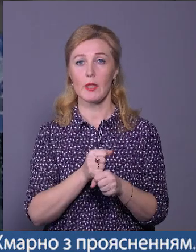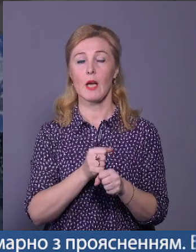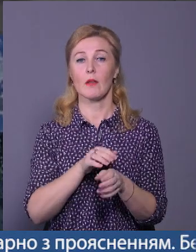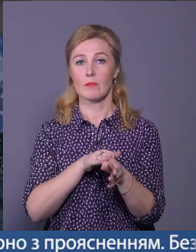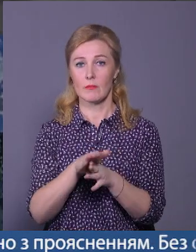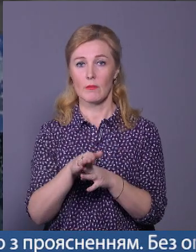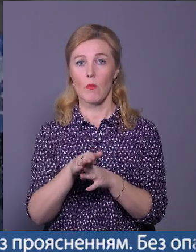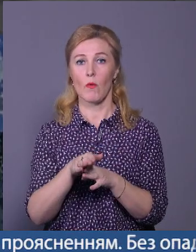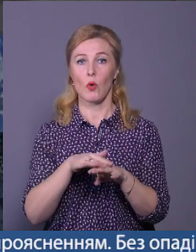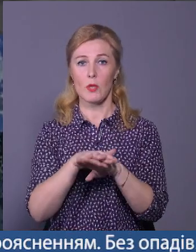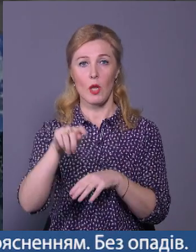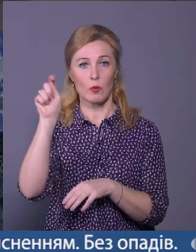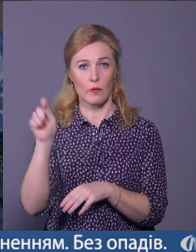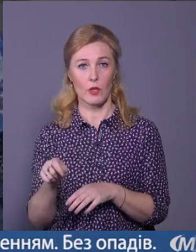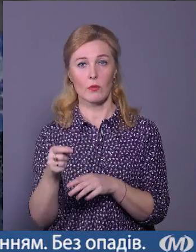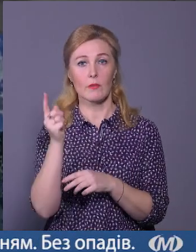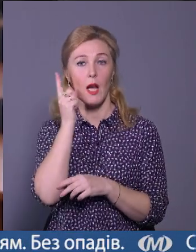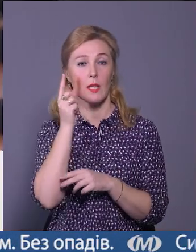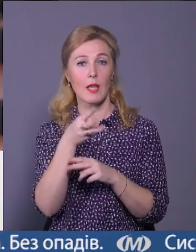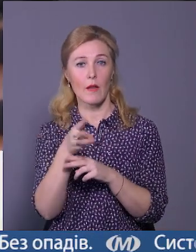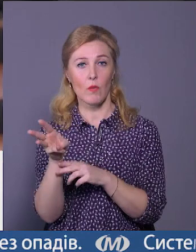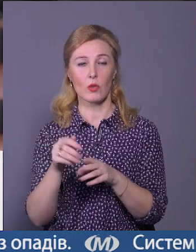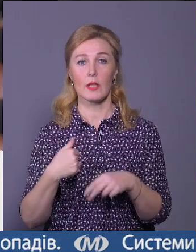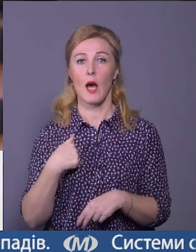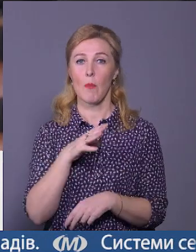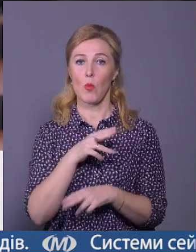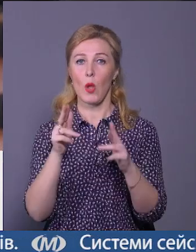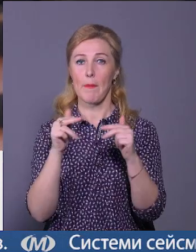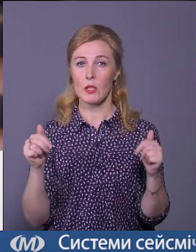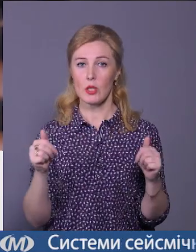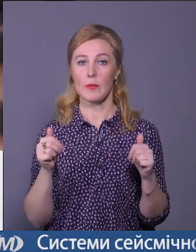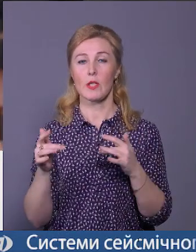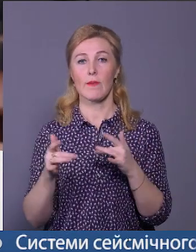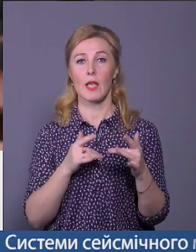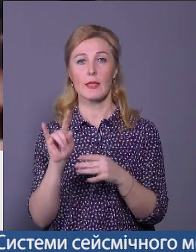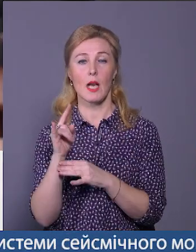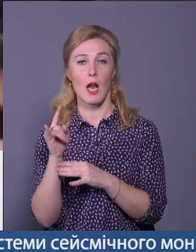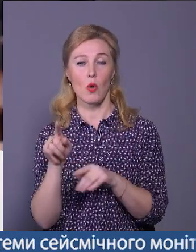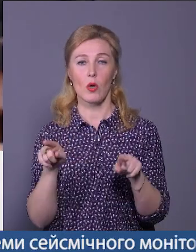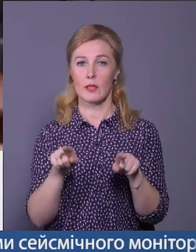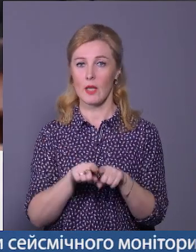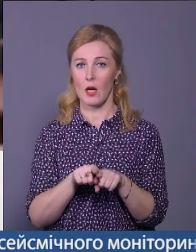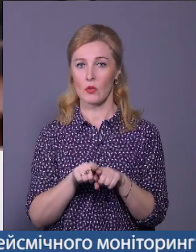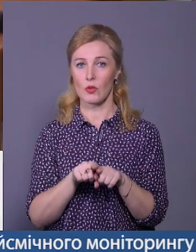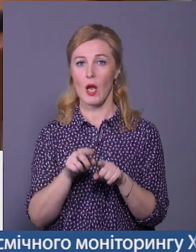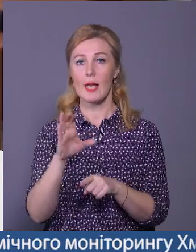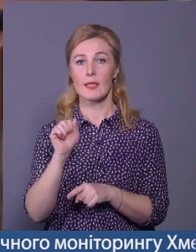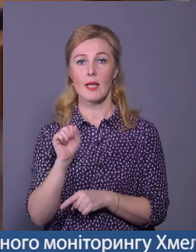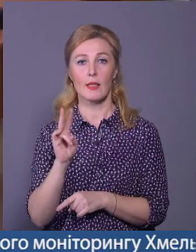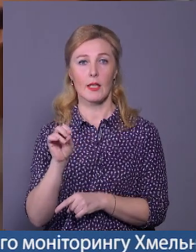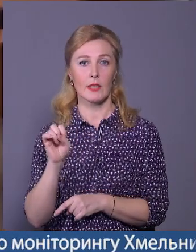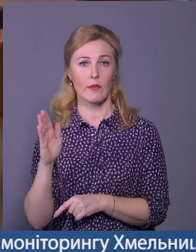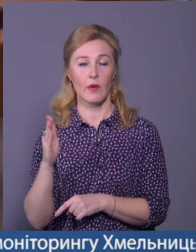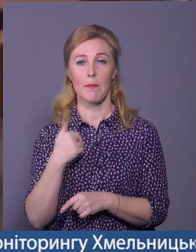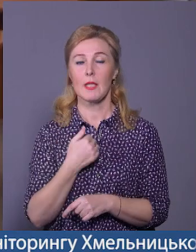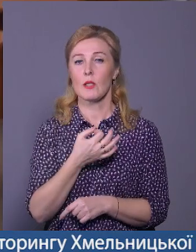повномасштабної війни на камеру смартфона. Я була в Меджибожі, в театрі Ляльок і також у Сатанові. Мені дуже